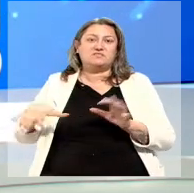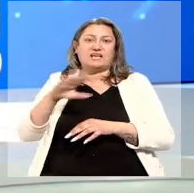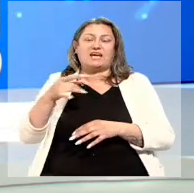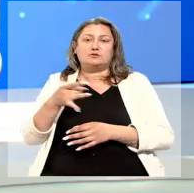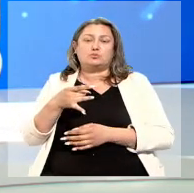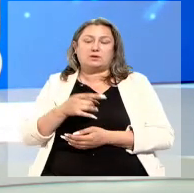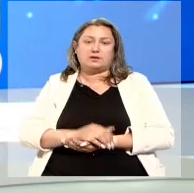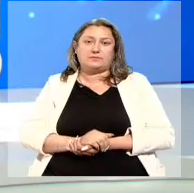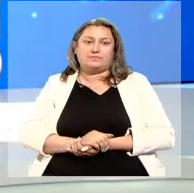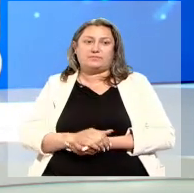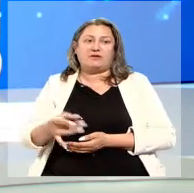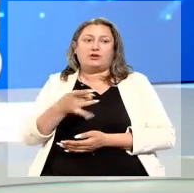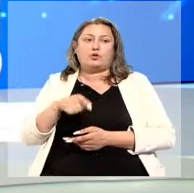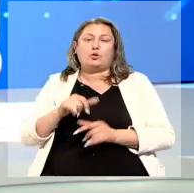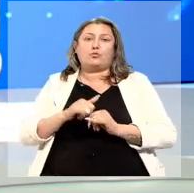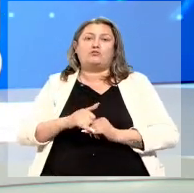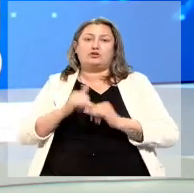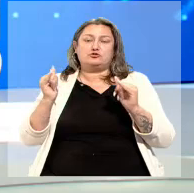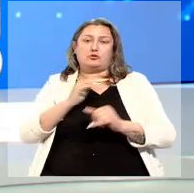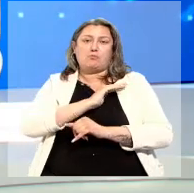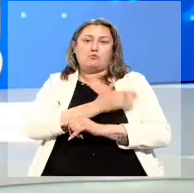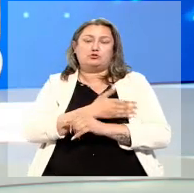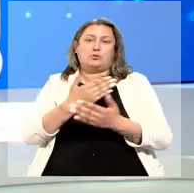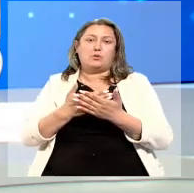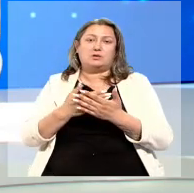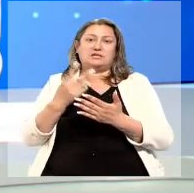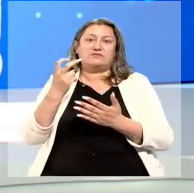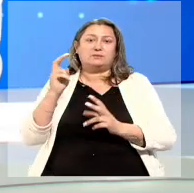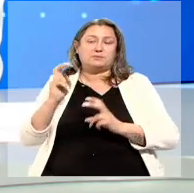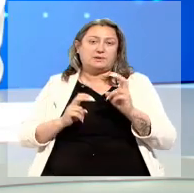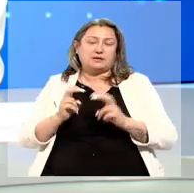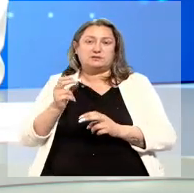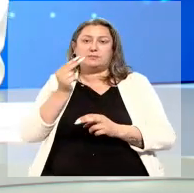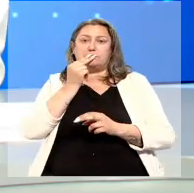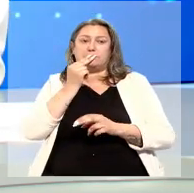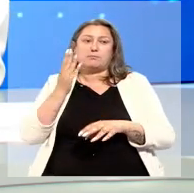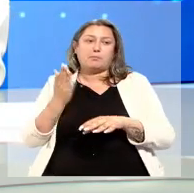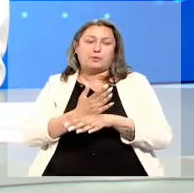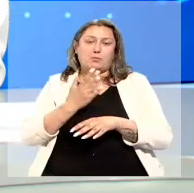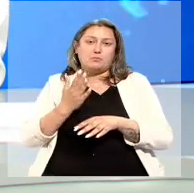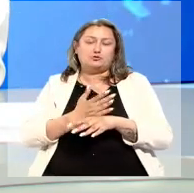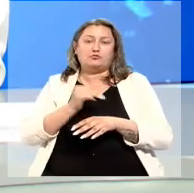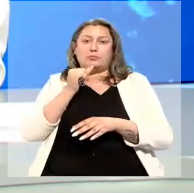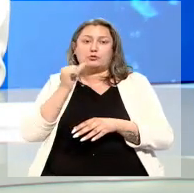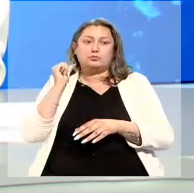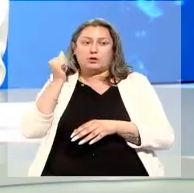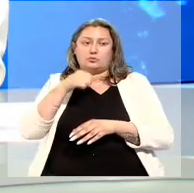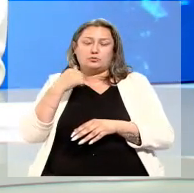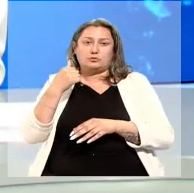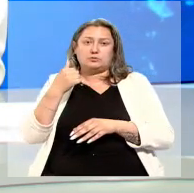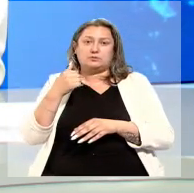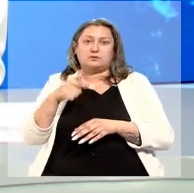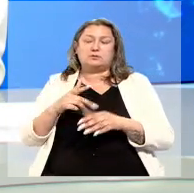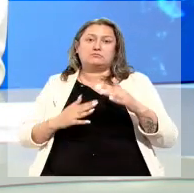өнімдерін шығаратын кәсі орындардың қуаттылы ғартықан. Өткен жолы көрсеткіш 420 миллиард тенгеге жеткен. Бұл